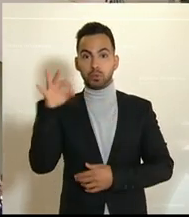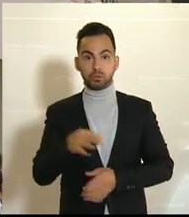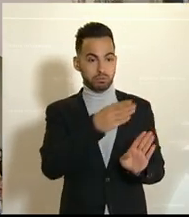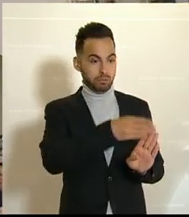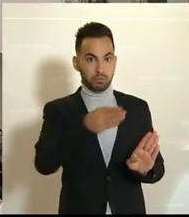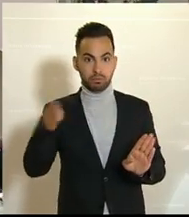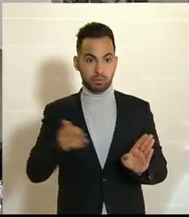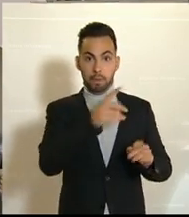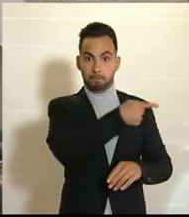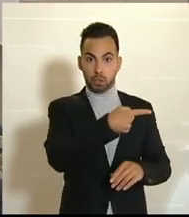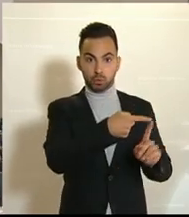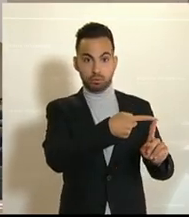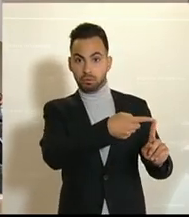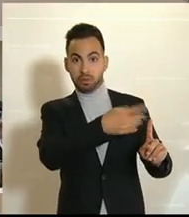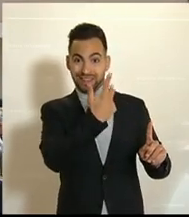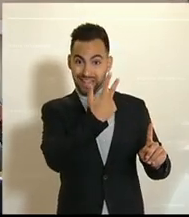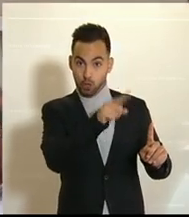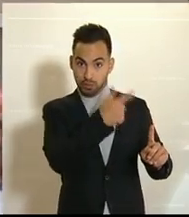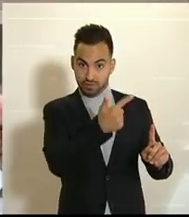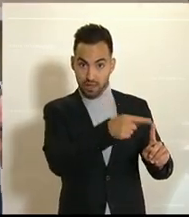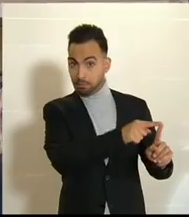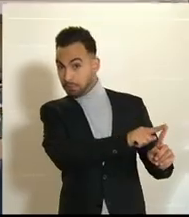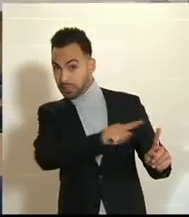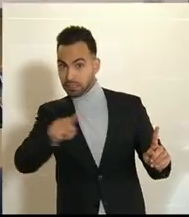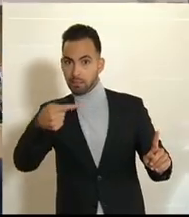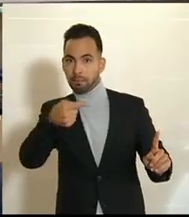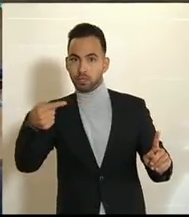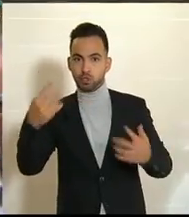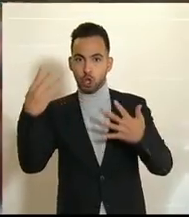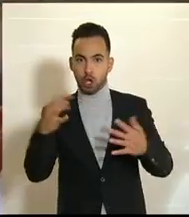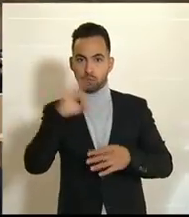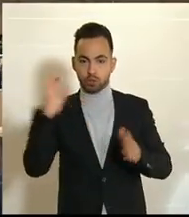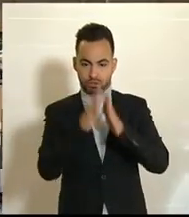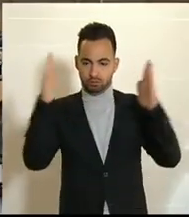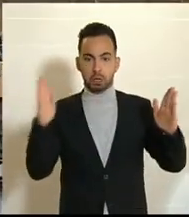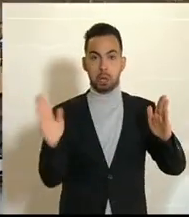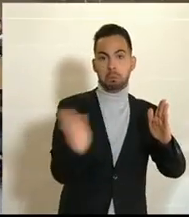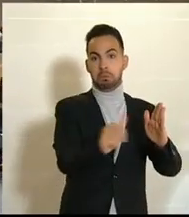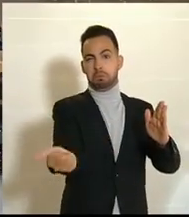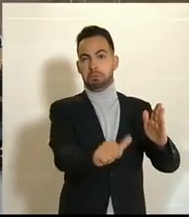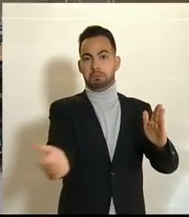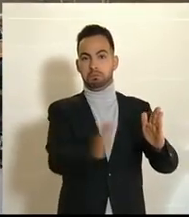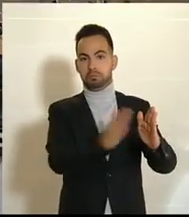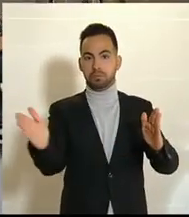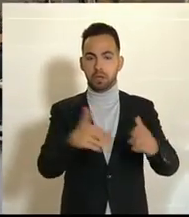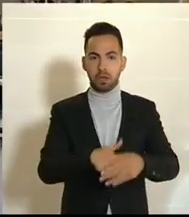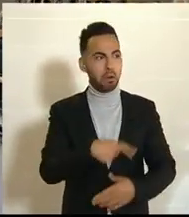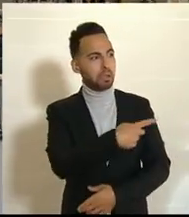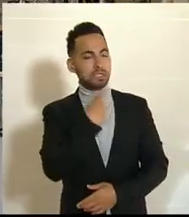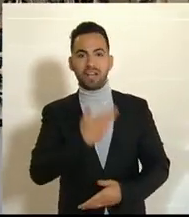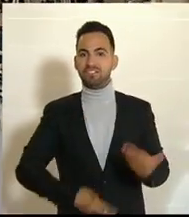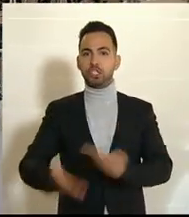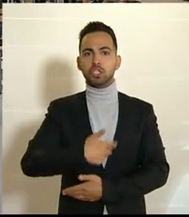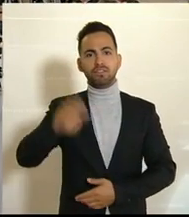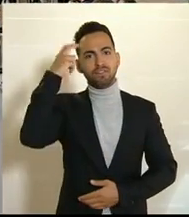wir haben eine Bandbreite von minus 3,2 Prozent bis minus 9 Prozent. Jetzt haben Sie an die wirtschaftliche Vernunft